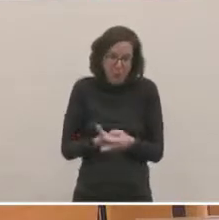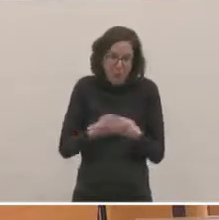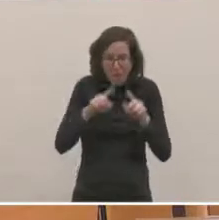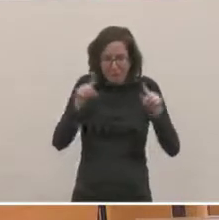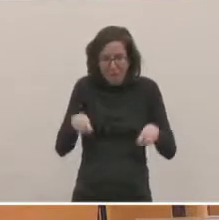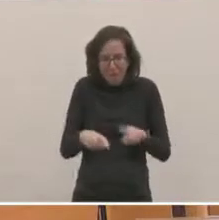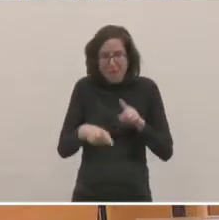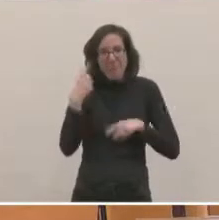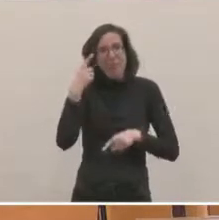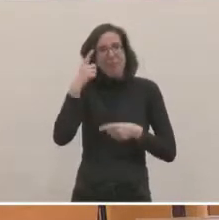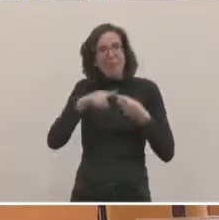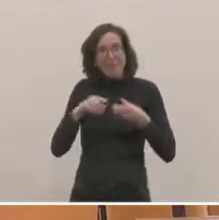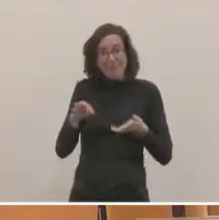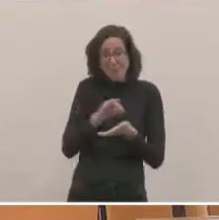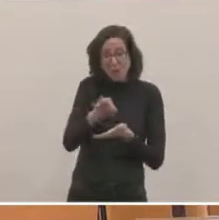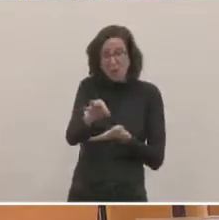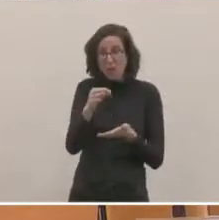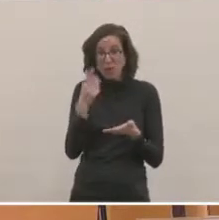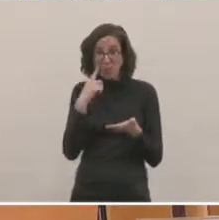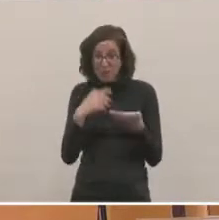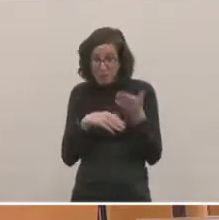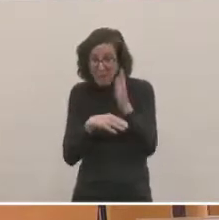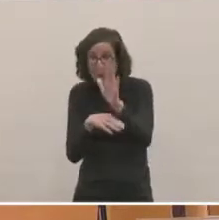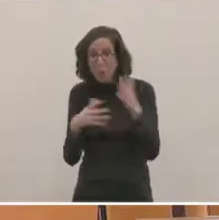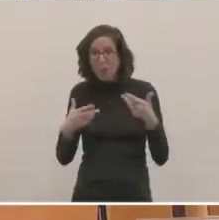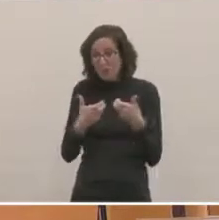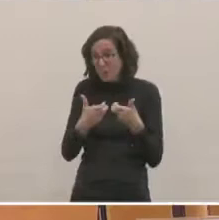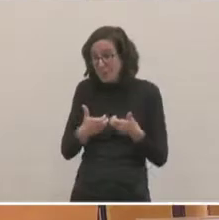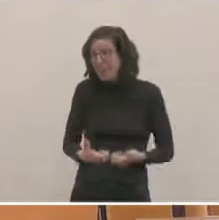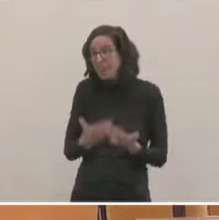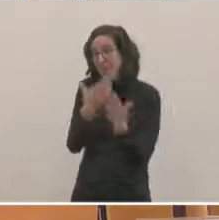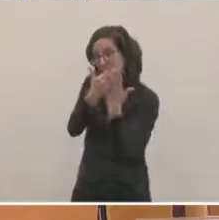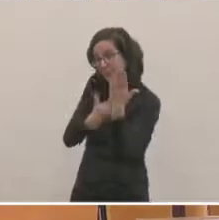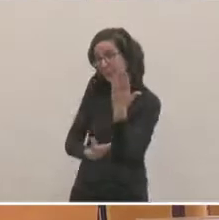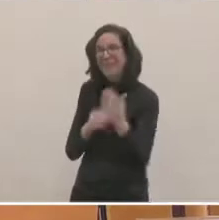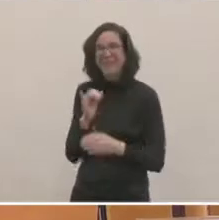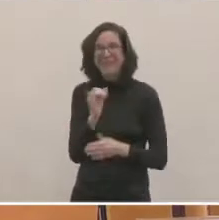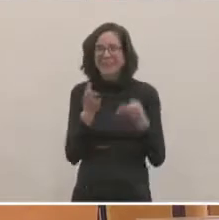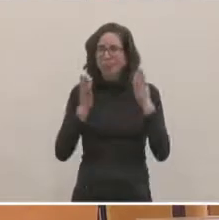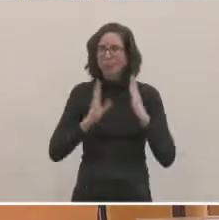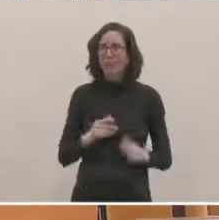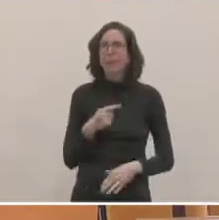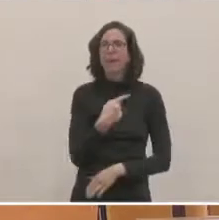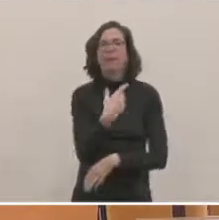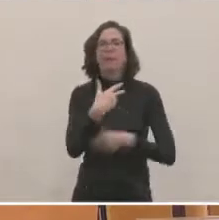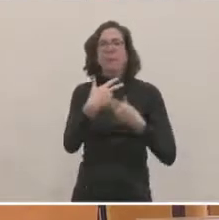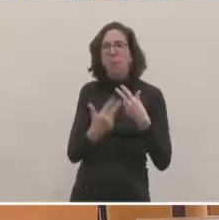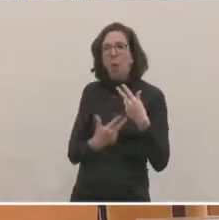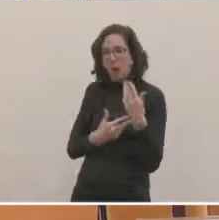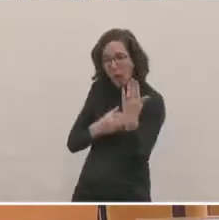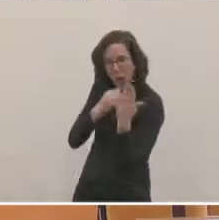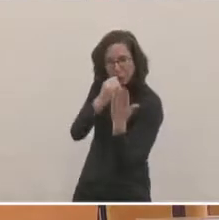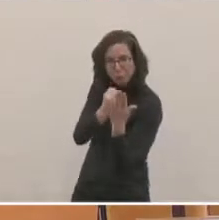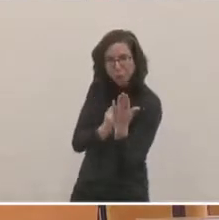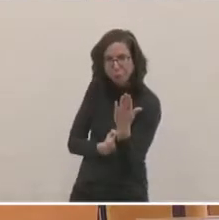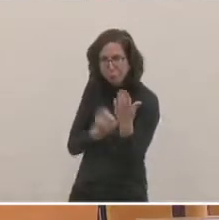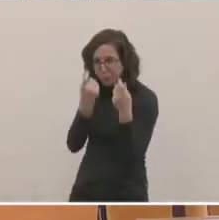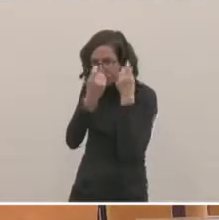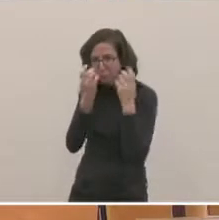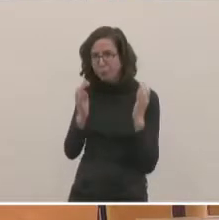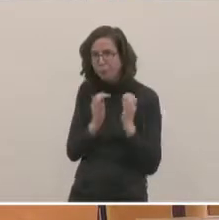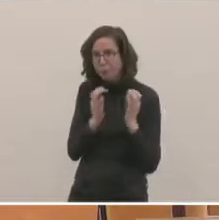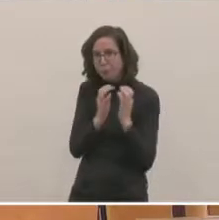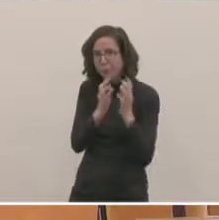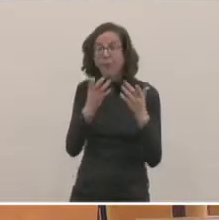stratégique qui concerne la tarification. Et bien, c de la même manière, c'est la métropole qui définit l'orientation, ensuite la régie le met en œuvre et on